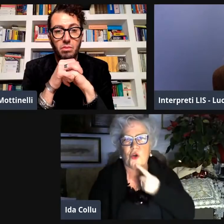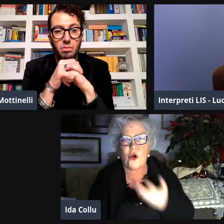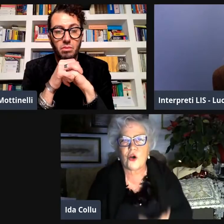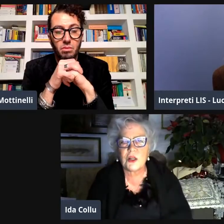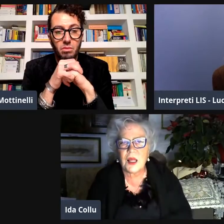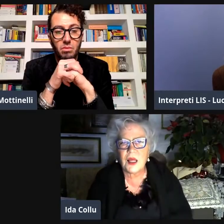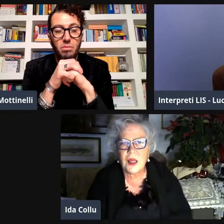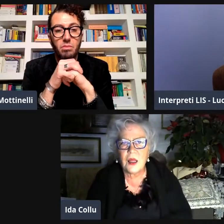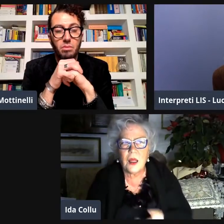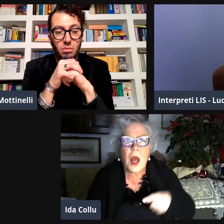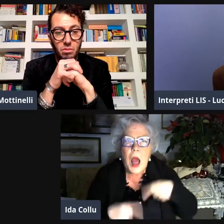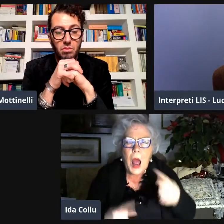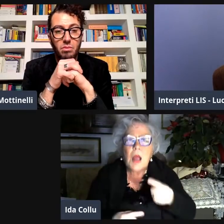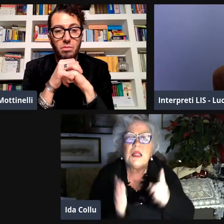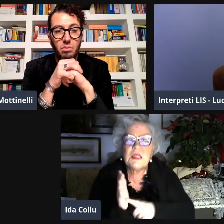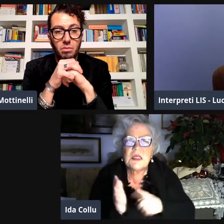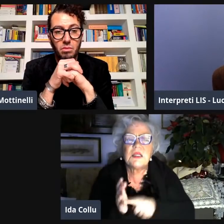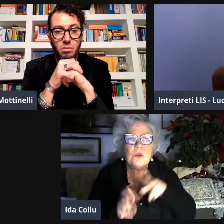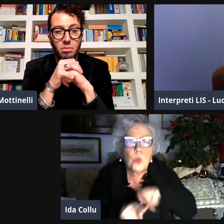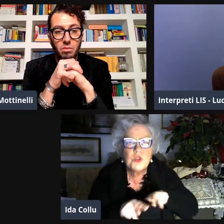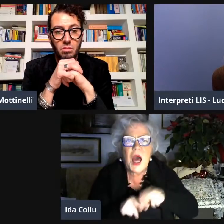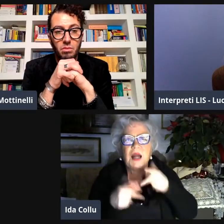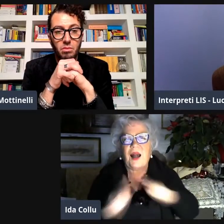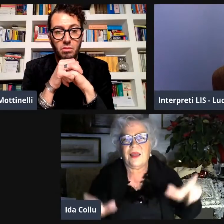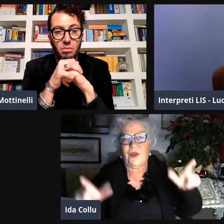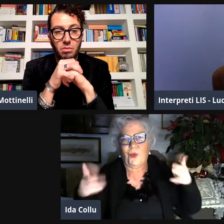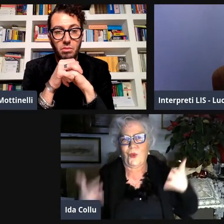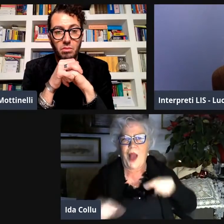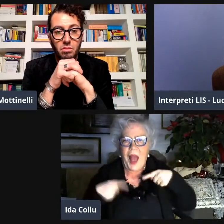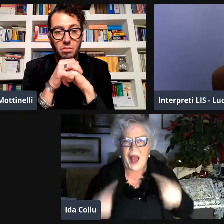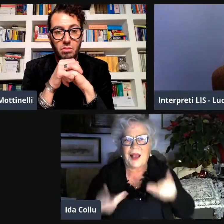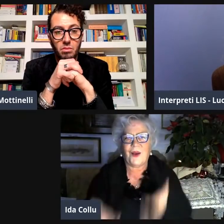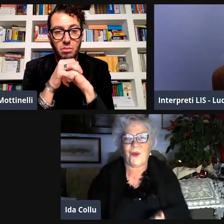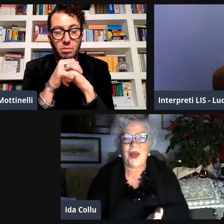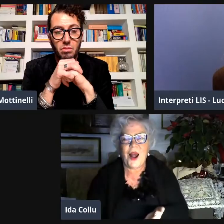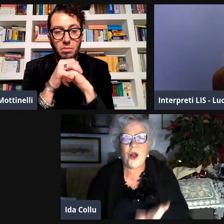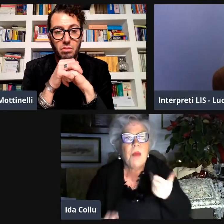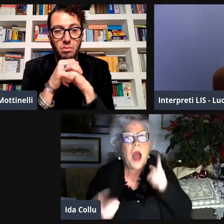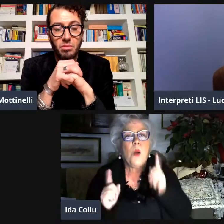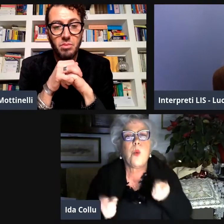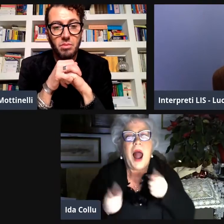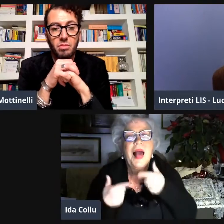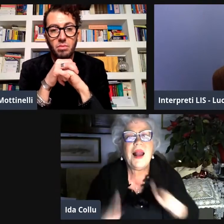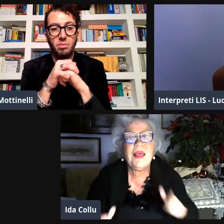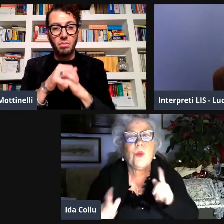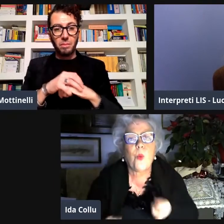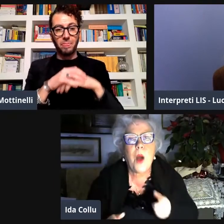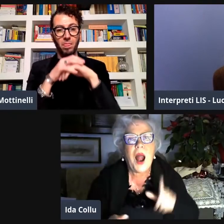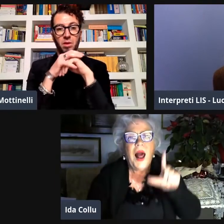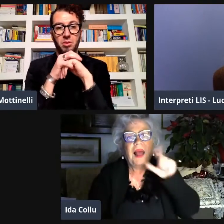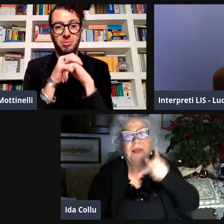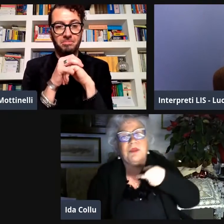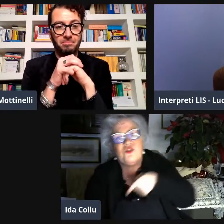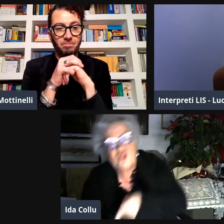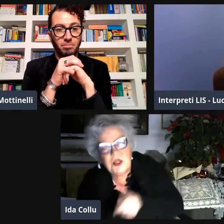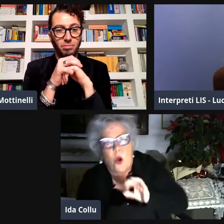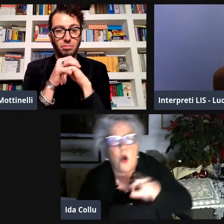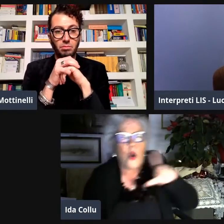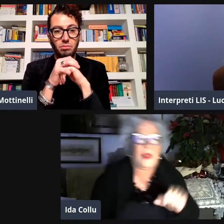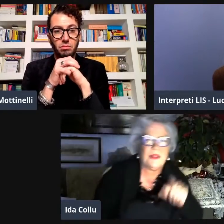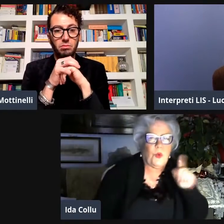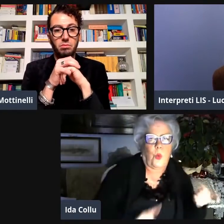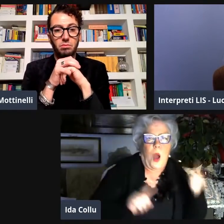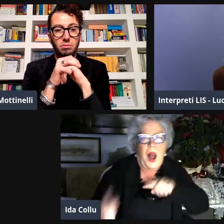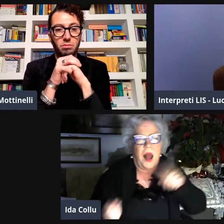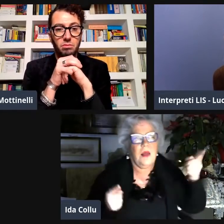perché è questo che fa ENSA difende i diritti dei sordi e quindi nei diritti dei sordi c'è anche quello di poter usare una lingua